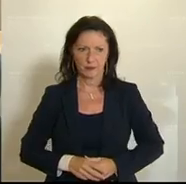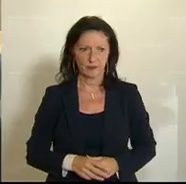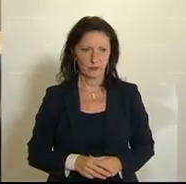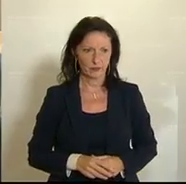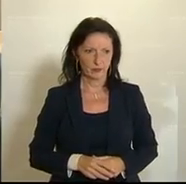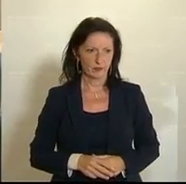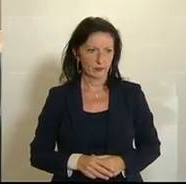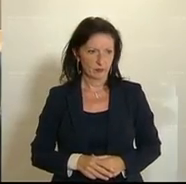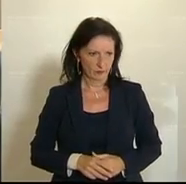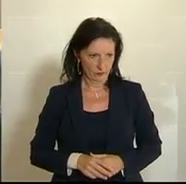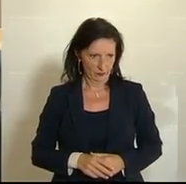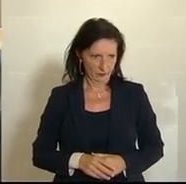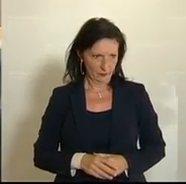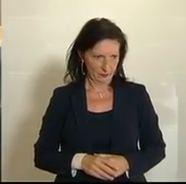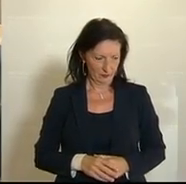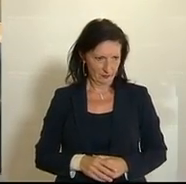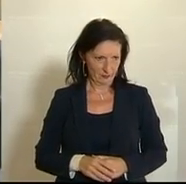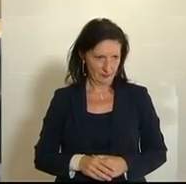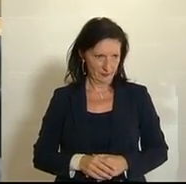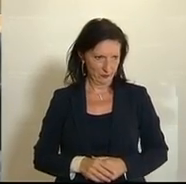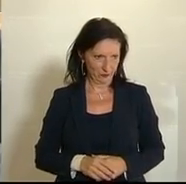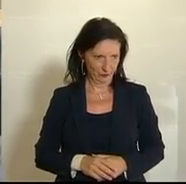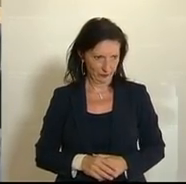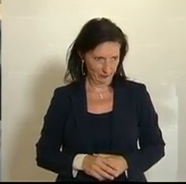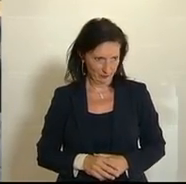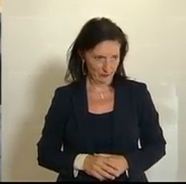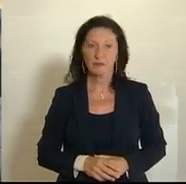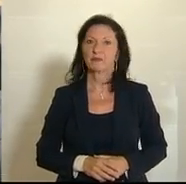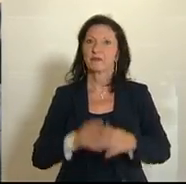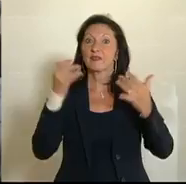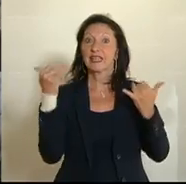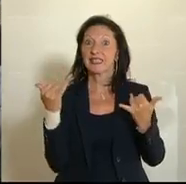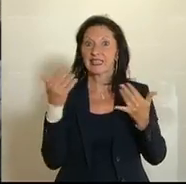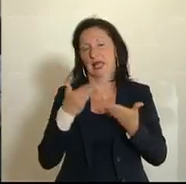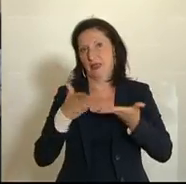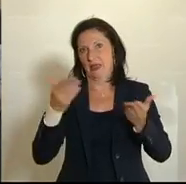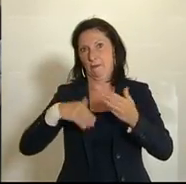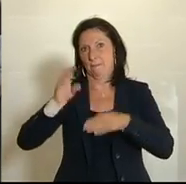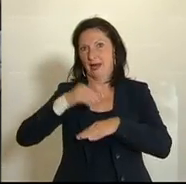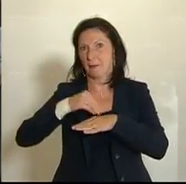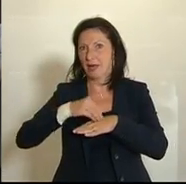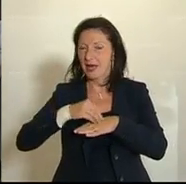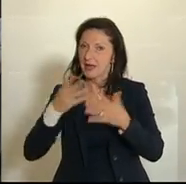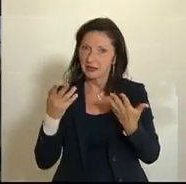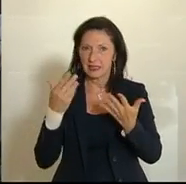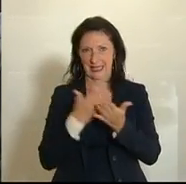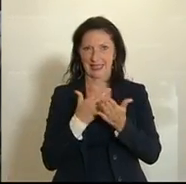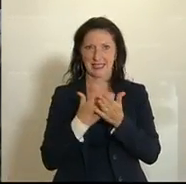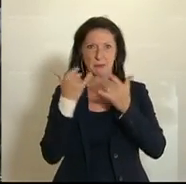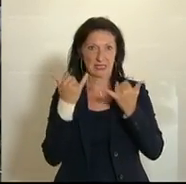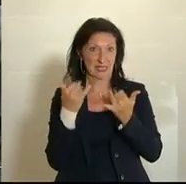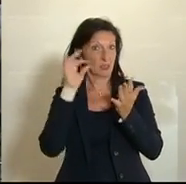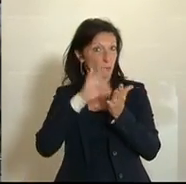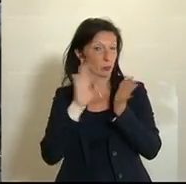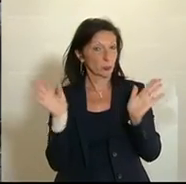Dagmar Pelakovic war die letzte Debatten-Teilnehmerin am Tagesordnungspunkt 3 bis 5 mit dem Namen Untersagung